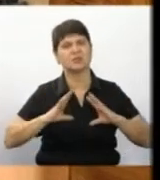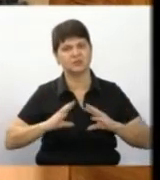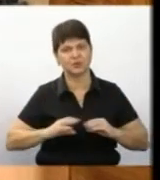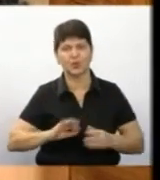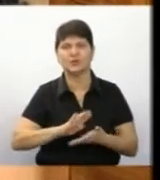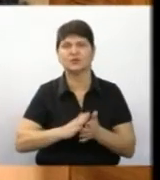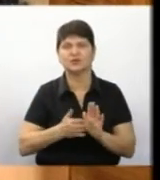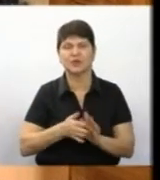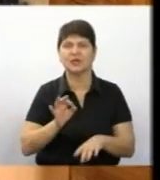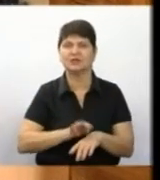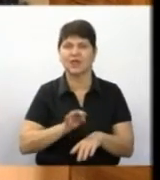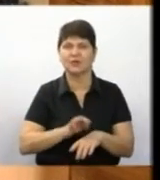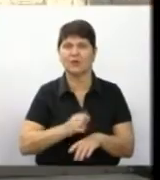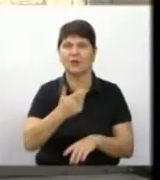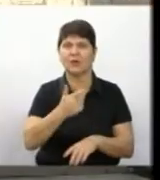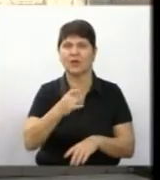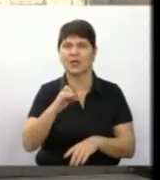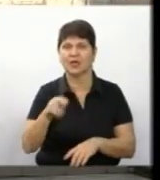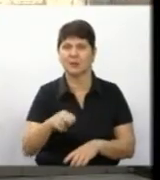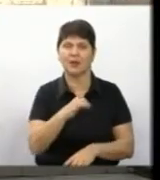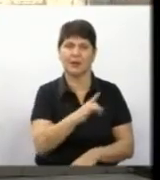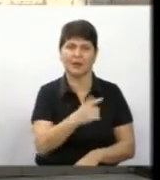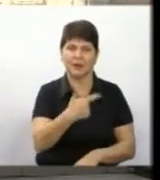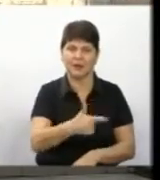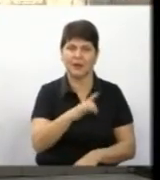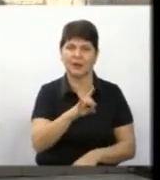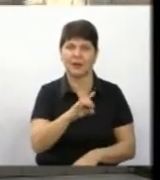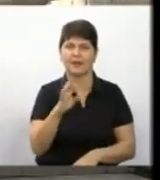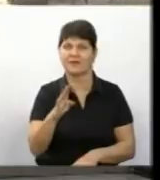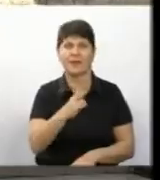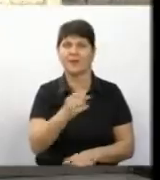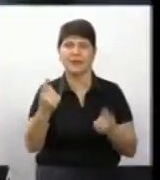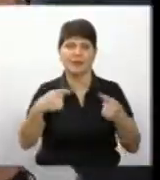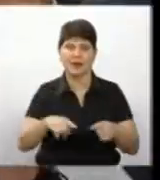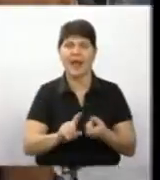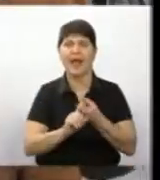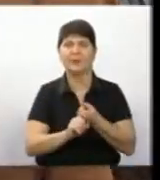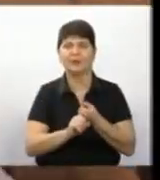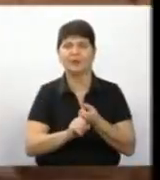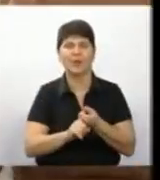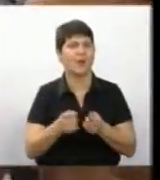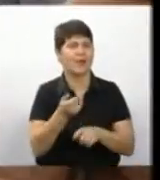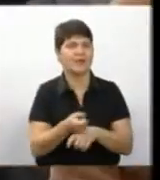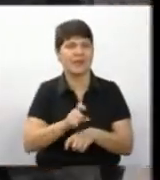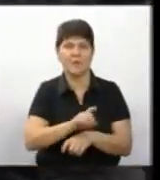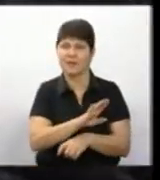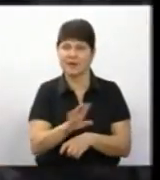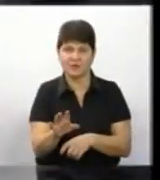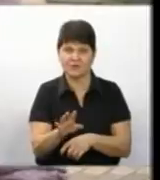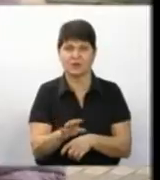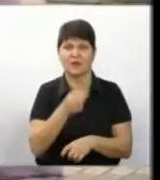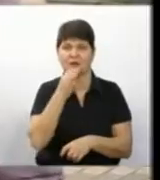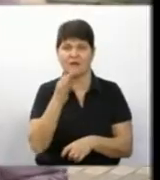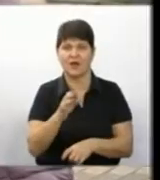Ситуація із захворюваністю на грип та ГРВІ у Вінниці не критична. Епідеміологічний поріг не перевищено, каже Наталя